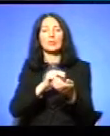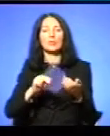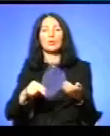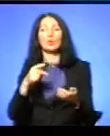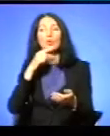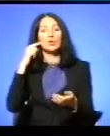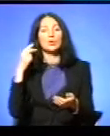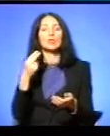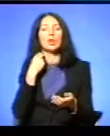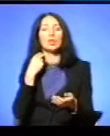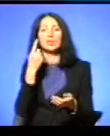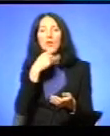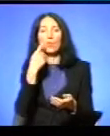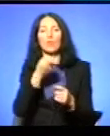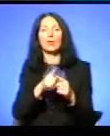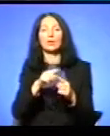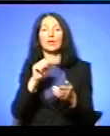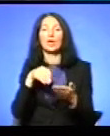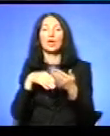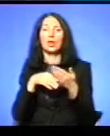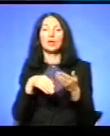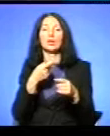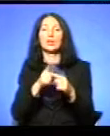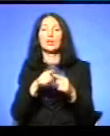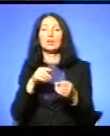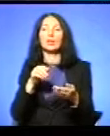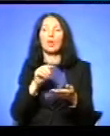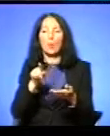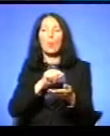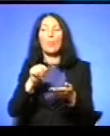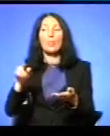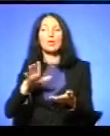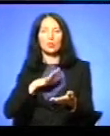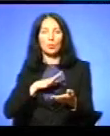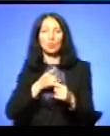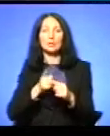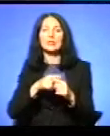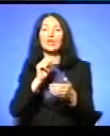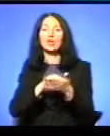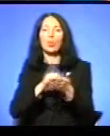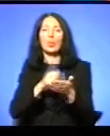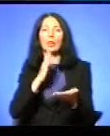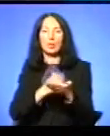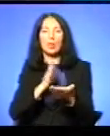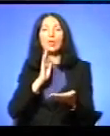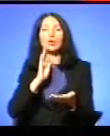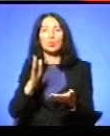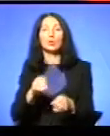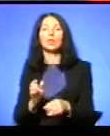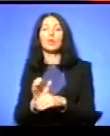документи повинні бути доставлені і адрес Надії Світличній Америці І по-англійською «This document must be to address»